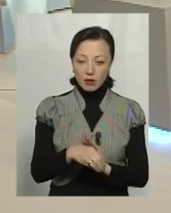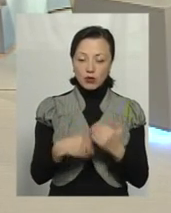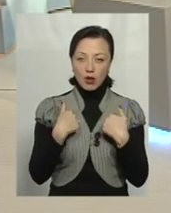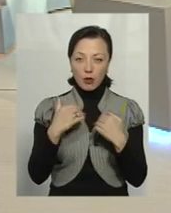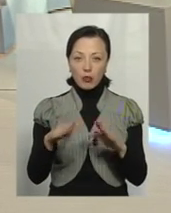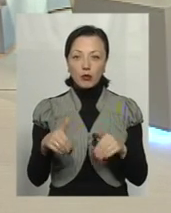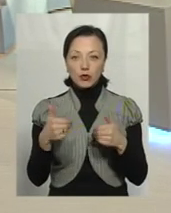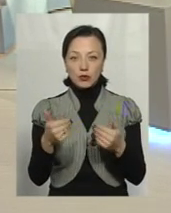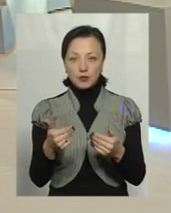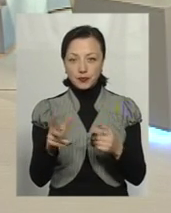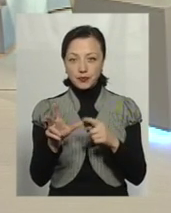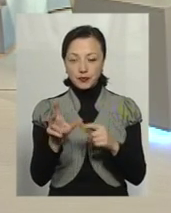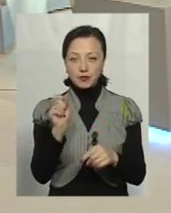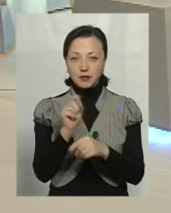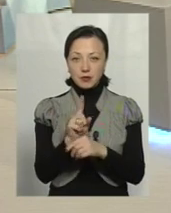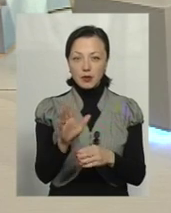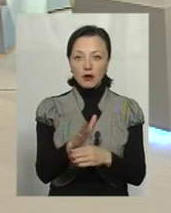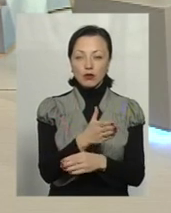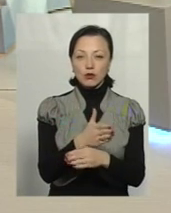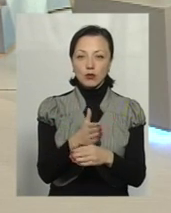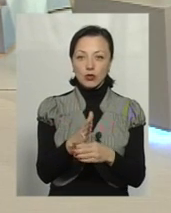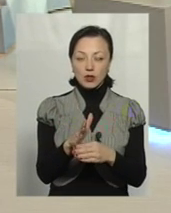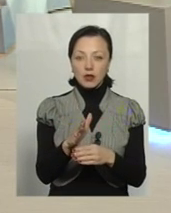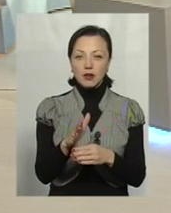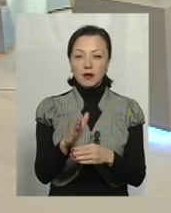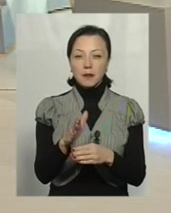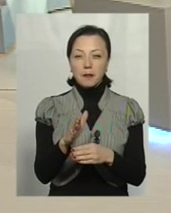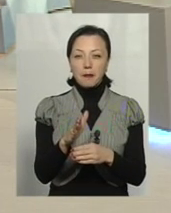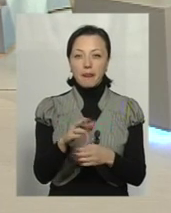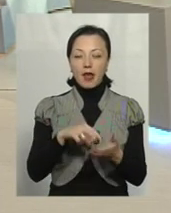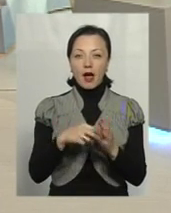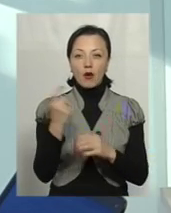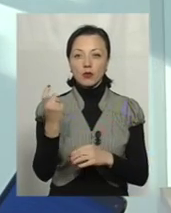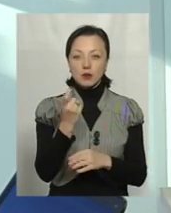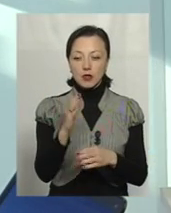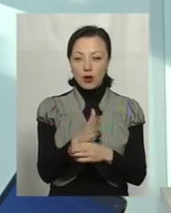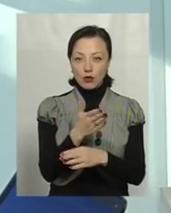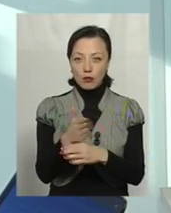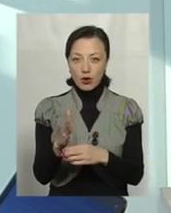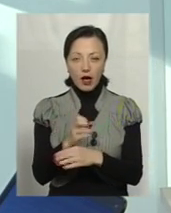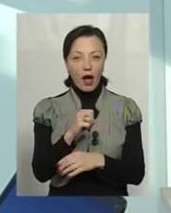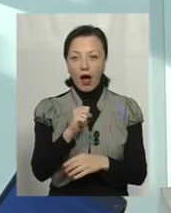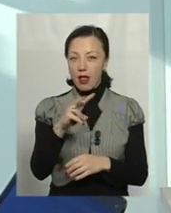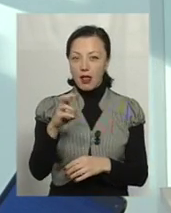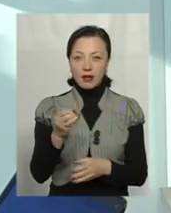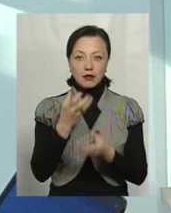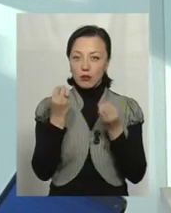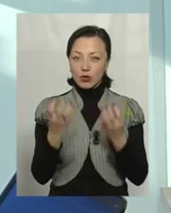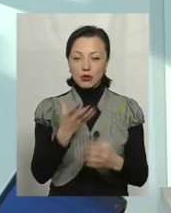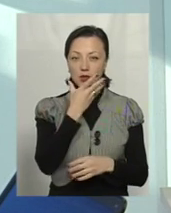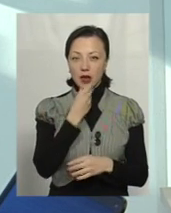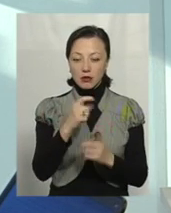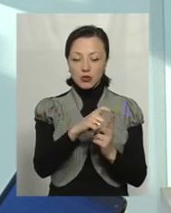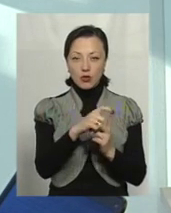пропоную по третій функції в книзі, ввести в Конституцію економічний розділ. Але не просто з гарними словами